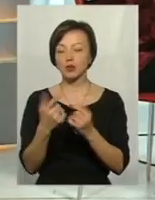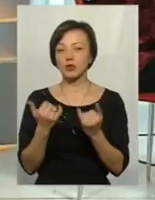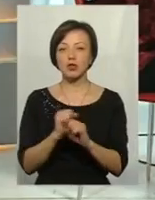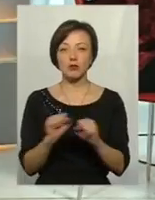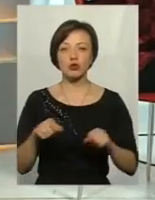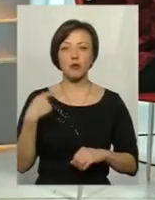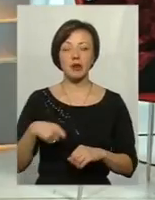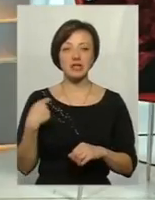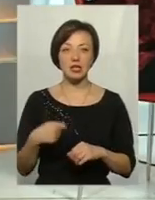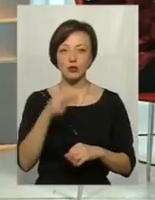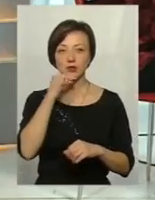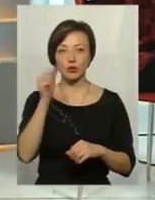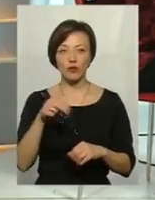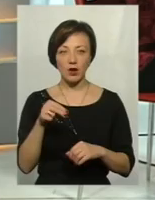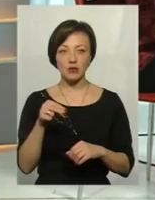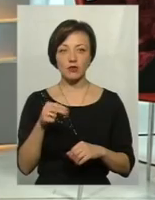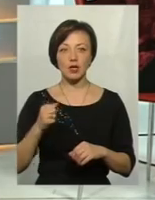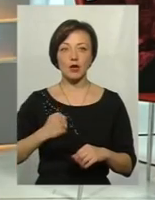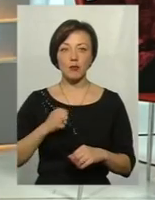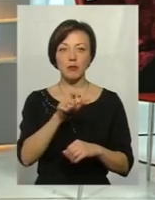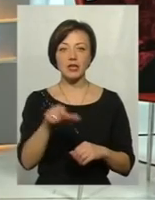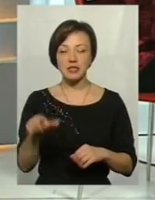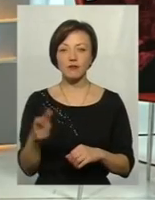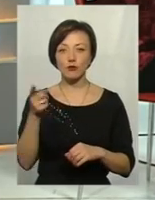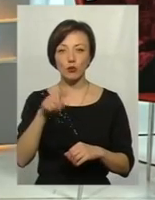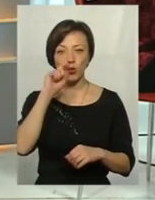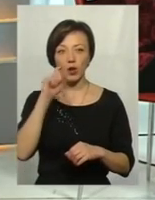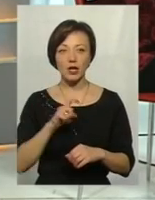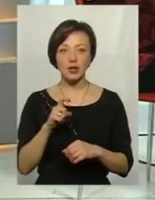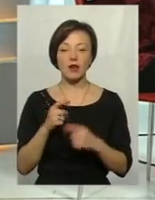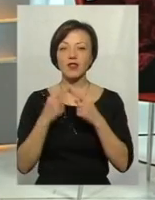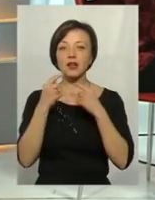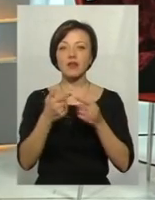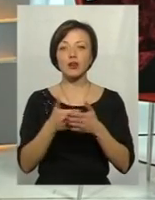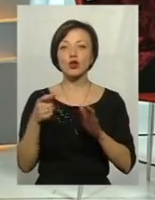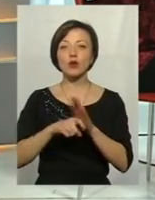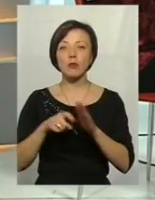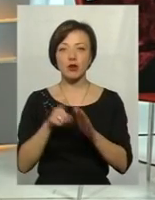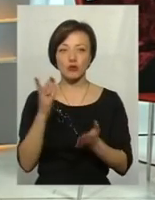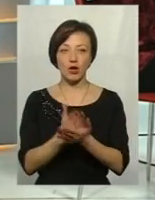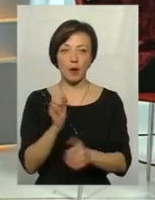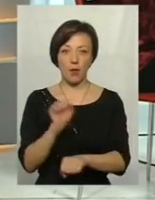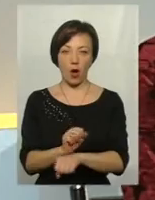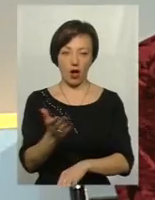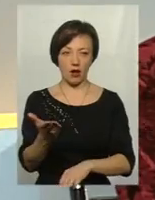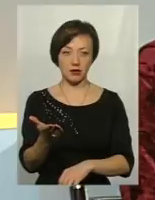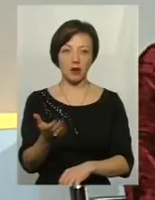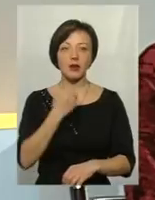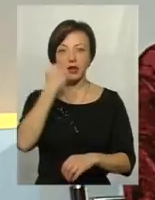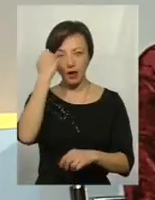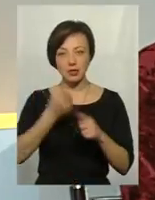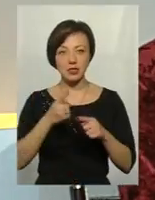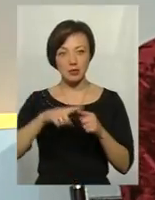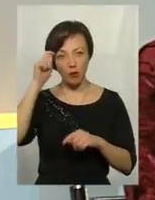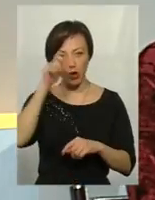можна президенту звинувачувати бійців в тому, що Україна віддалилася від Донбасу через те, що є блокада. Бо дякуючи цим